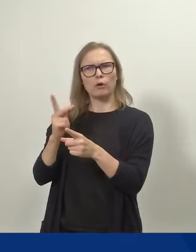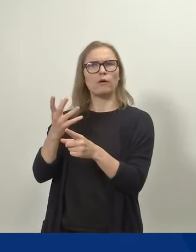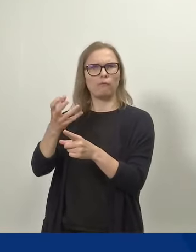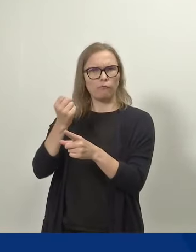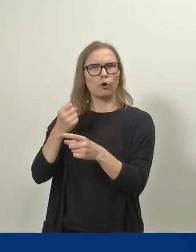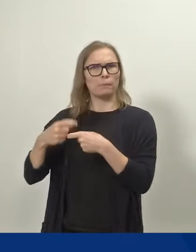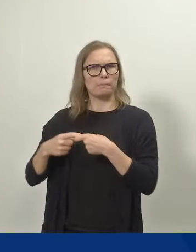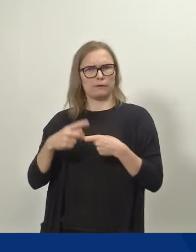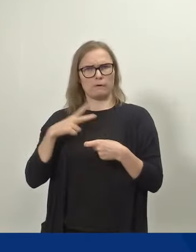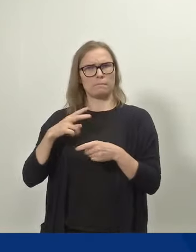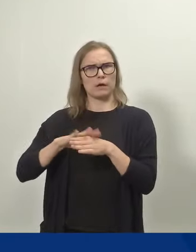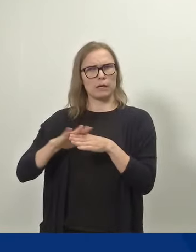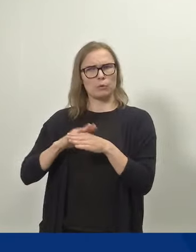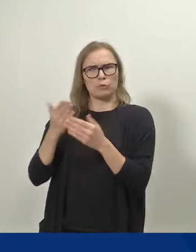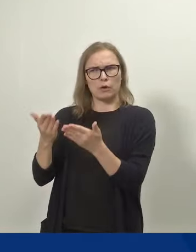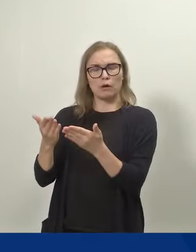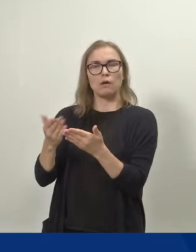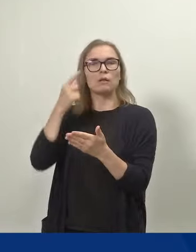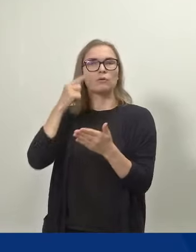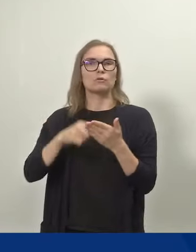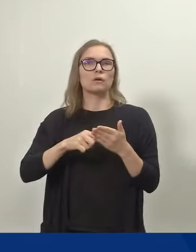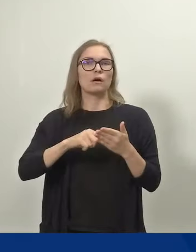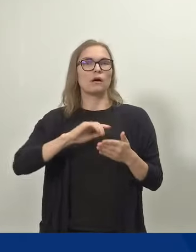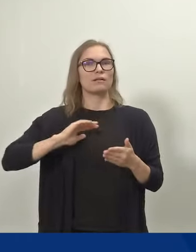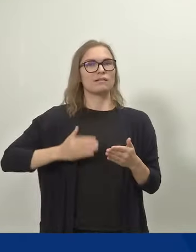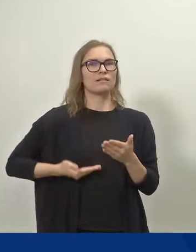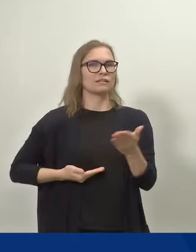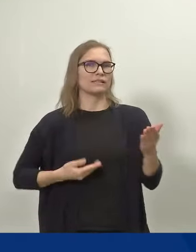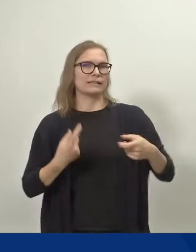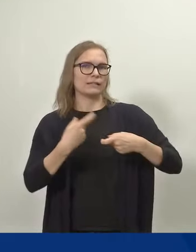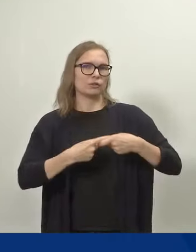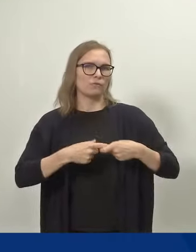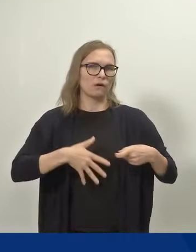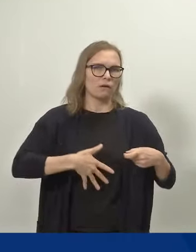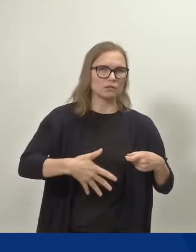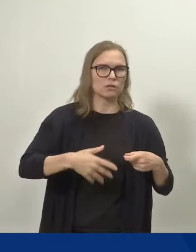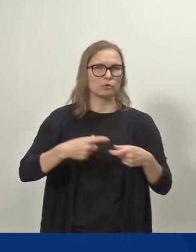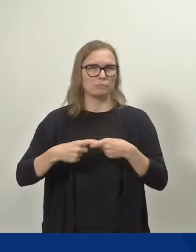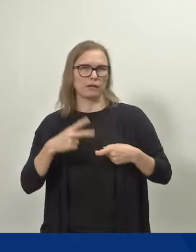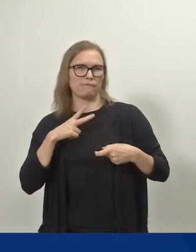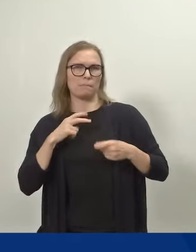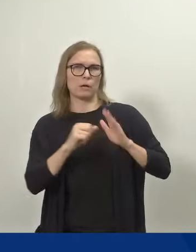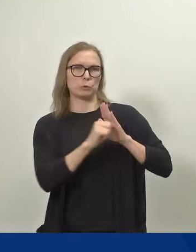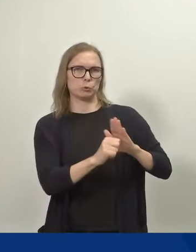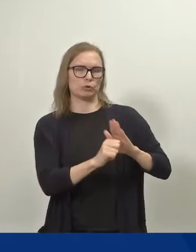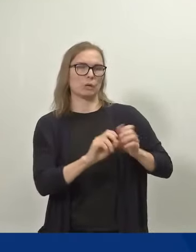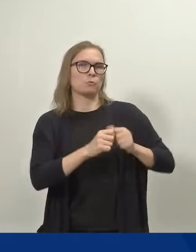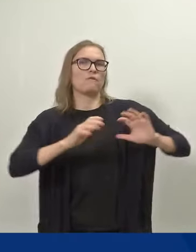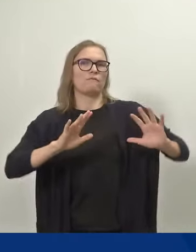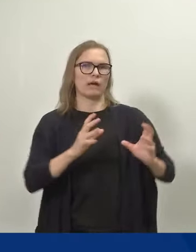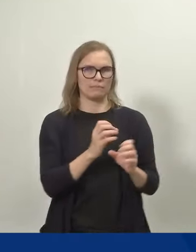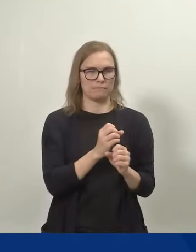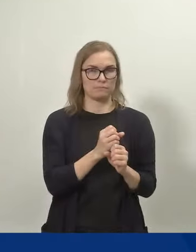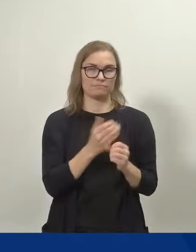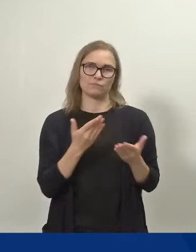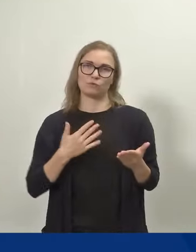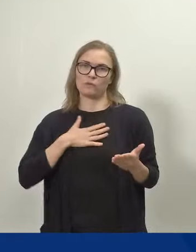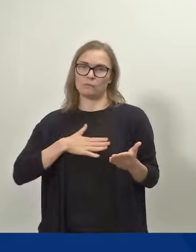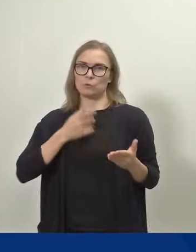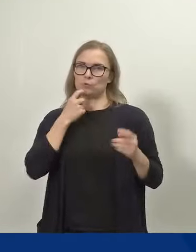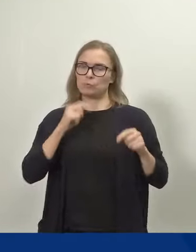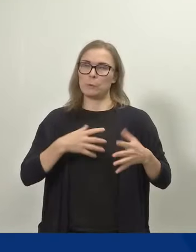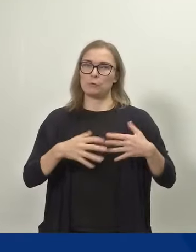vähentää naisiin kohdistuvaa raskaus- ja perhevapaa syrjintää, jota valitettavasti suomalaisilla työmarkkinoilla